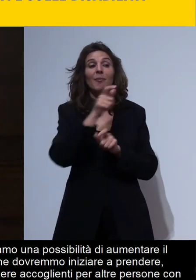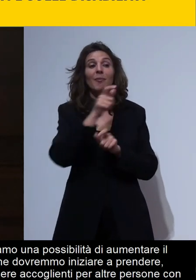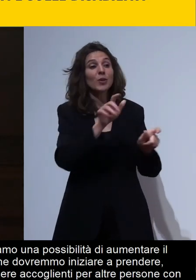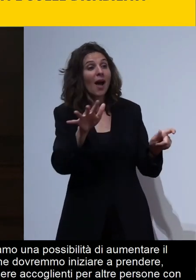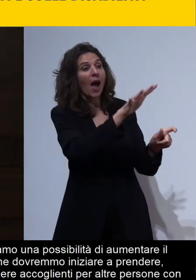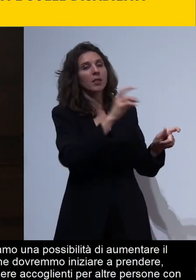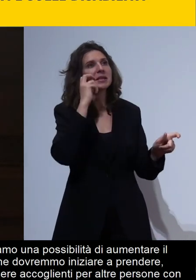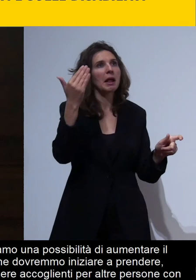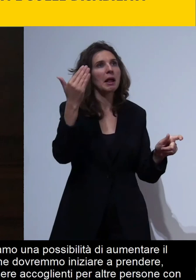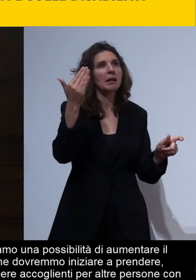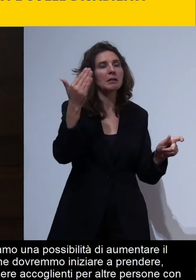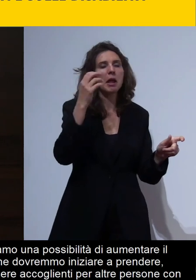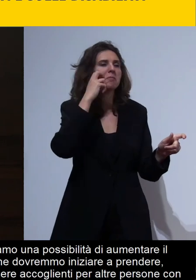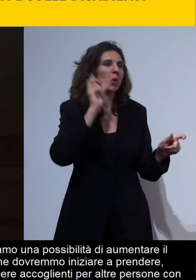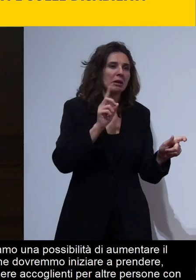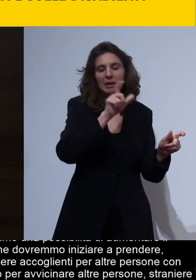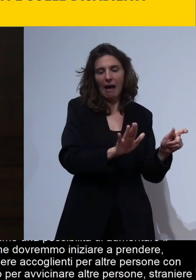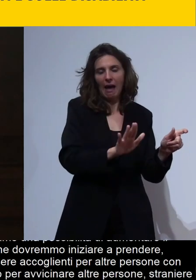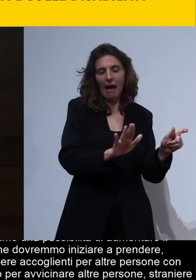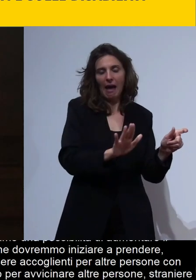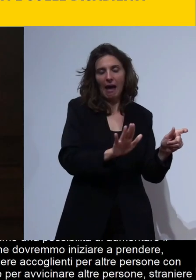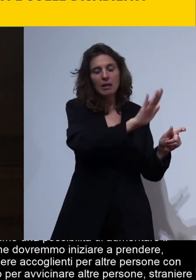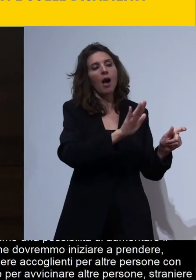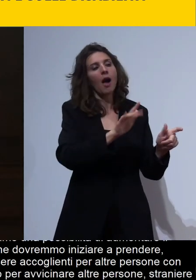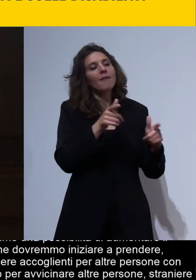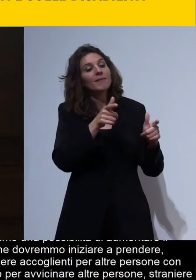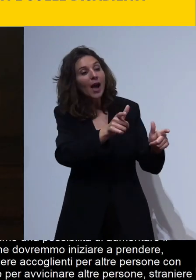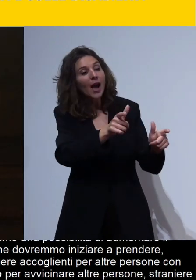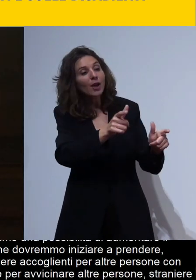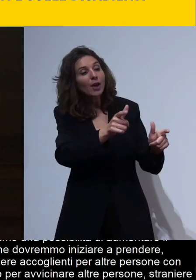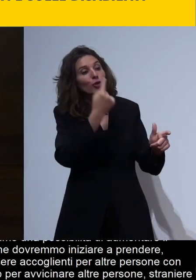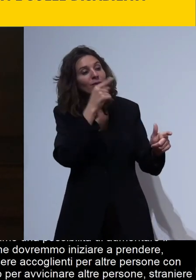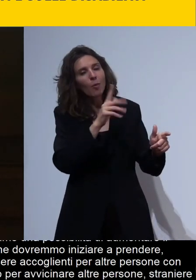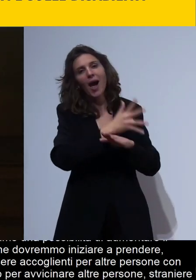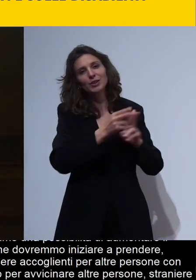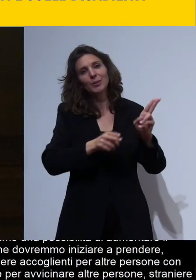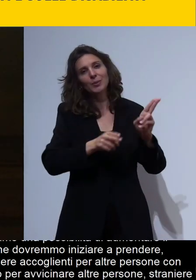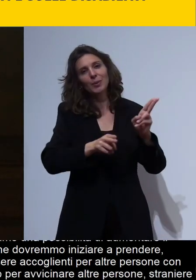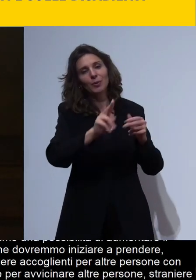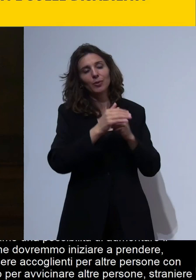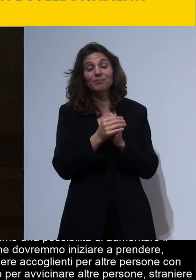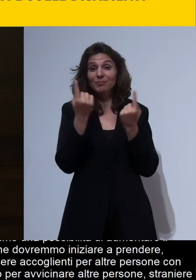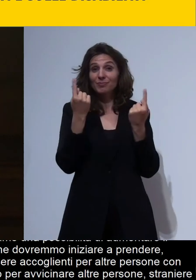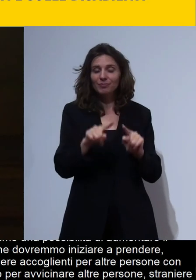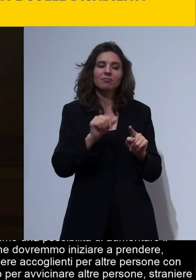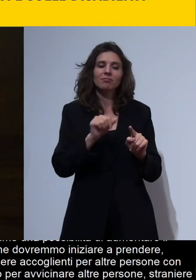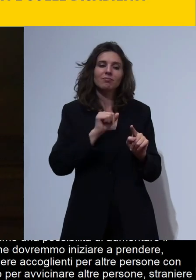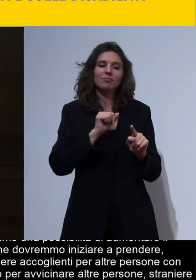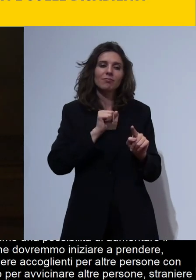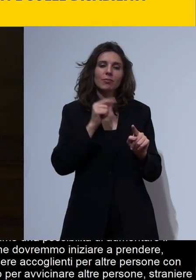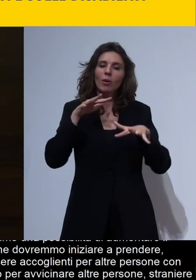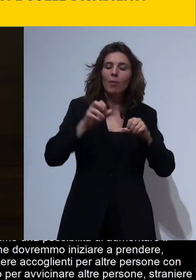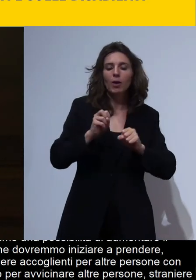straniere o non straniere ad un viaggio più accessibile e questo penso che sia un messaggio un impegno che dovremmo